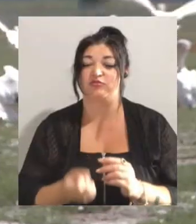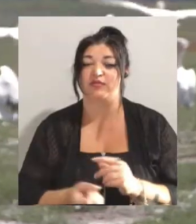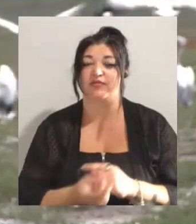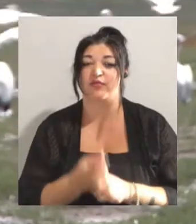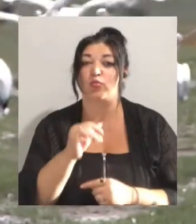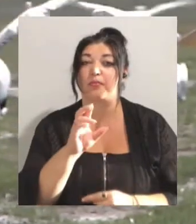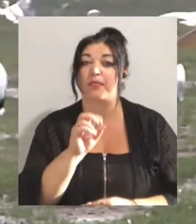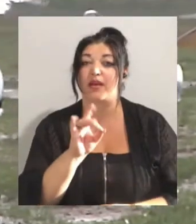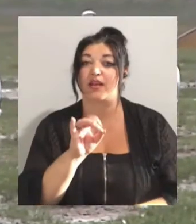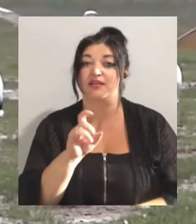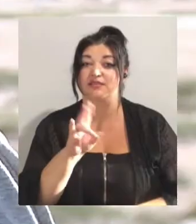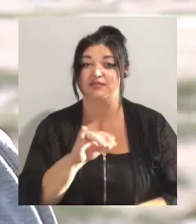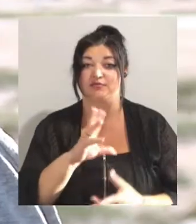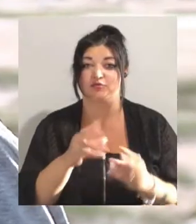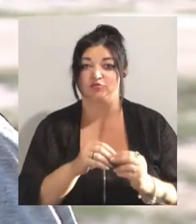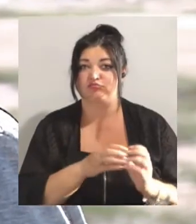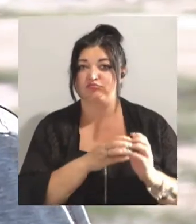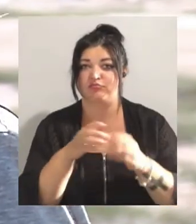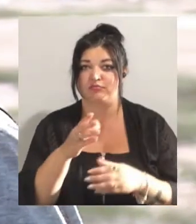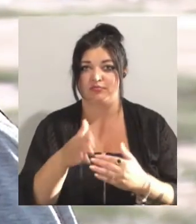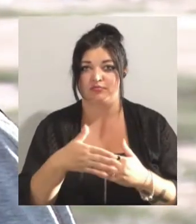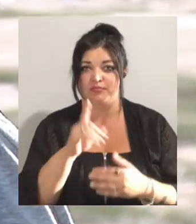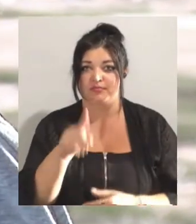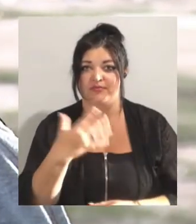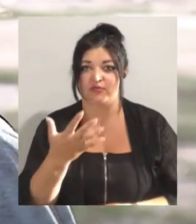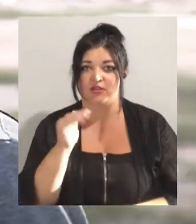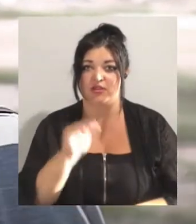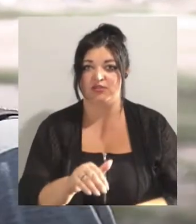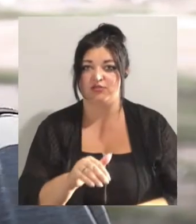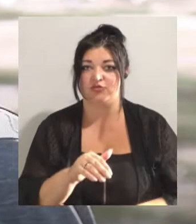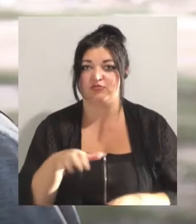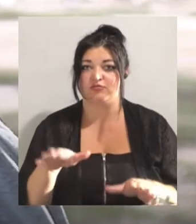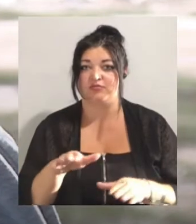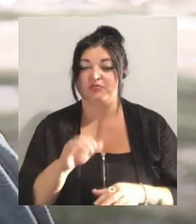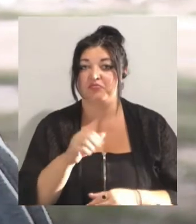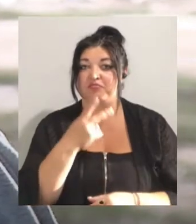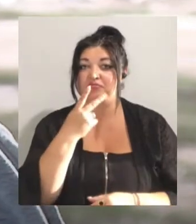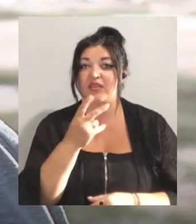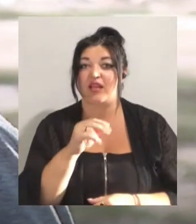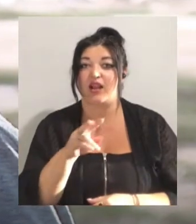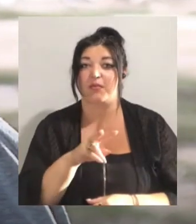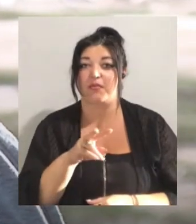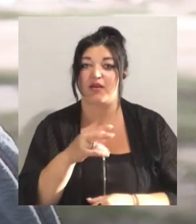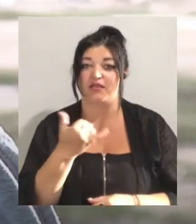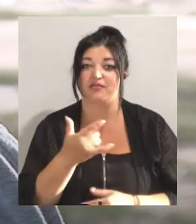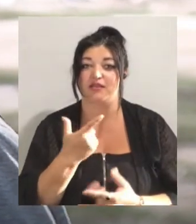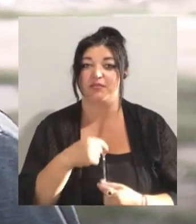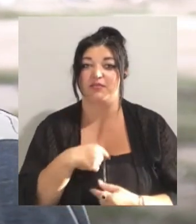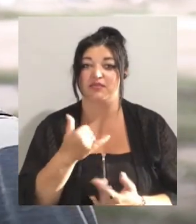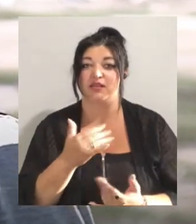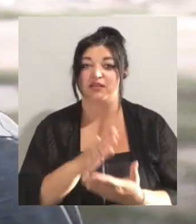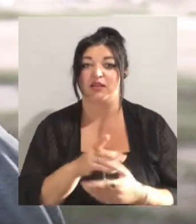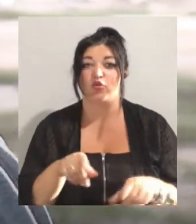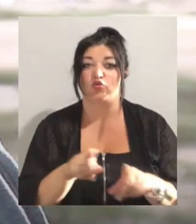прилетіло більше, ніж півтори тисячі. Найбільші кількості їх можна побачити на лимані Джаншейському, де ми зараз є. Також вони збираються